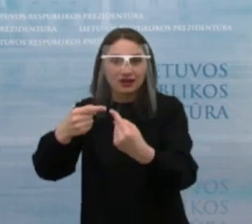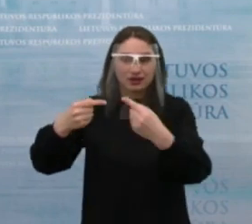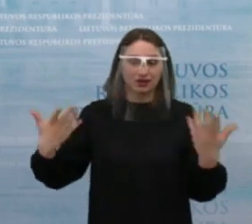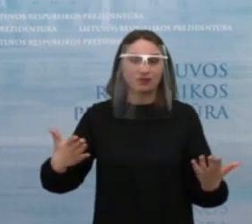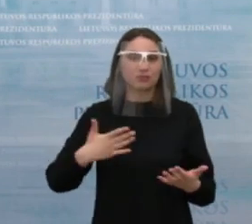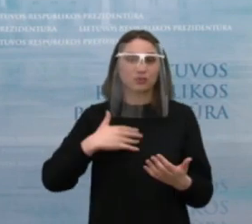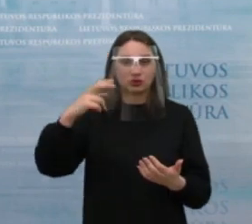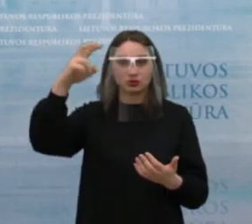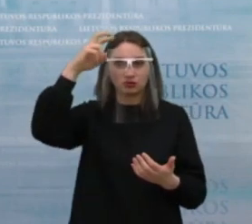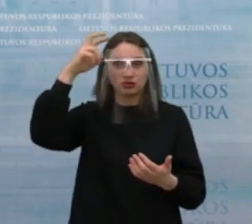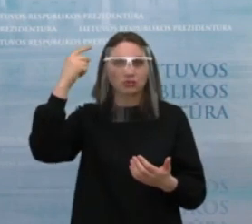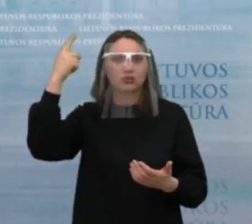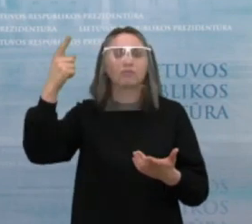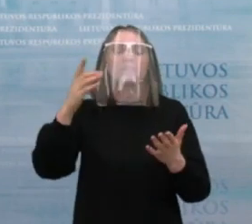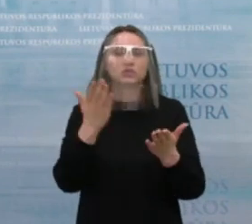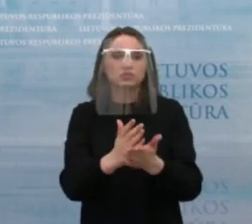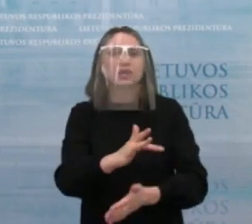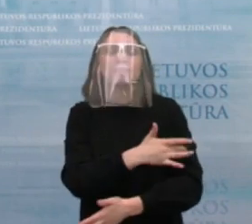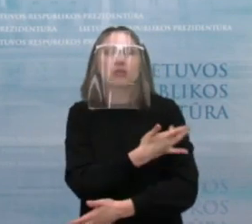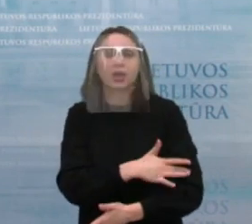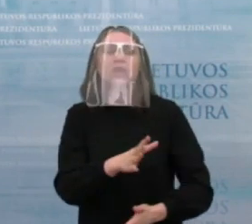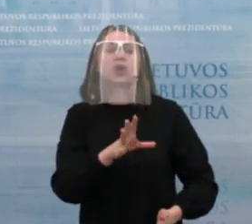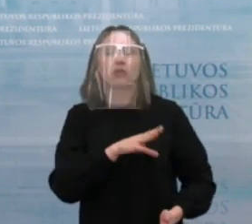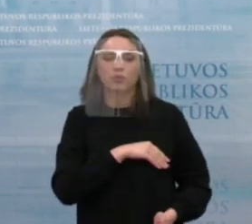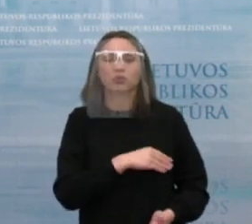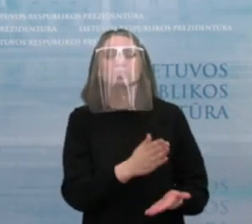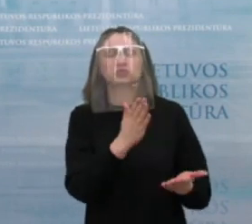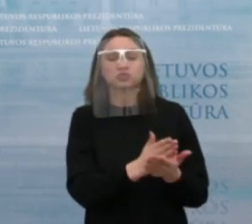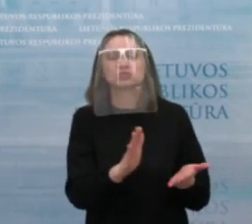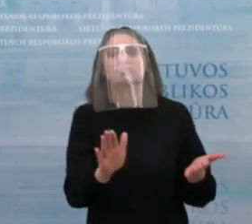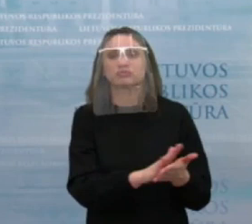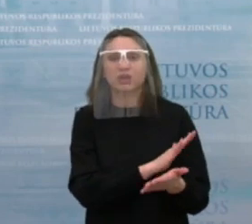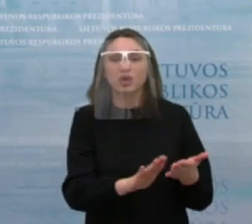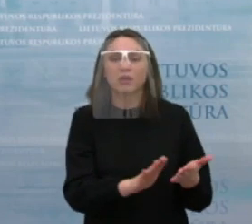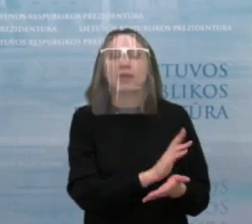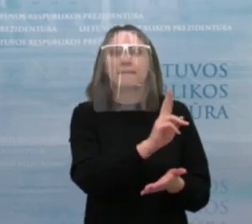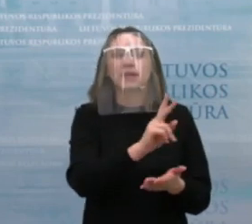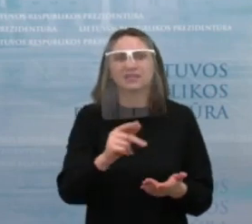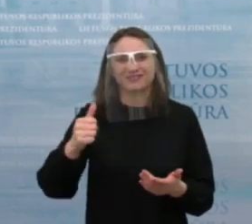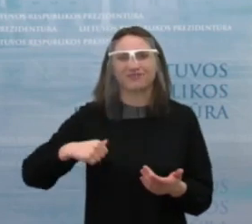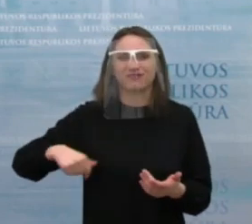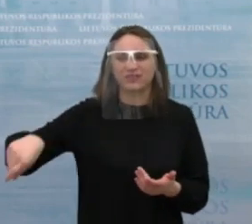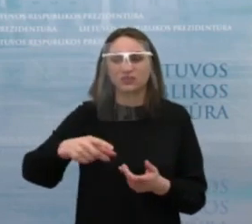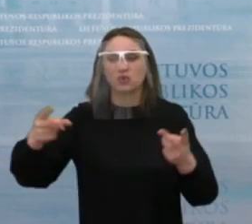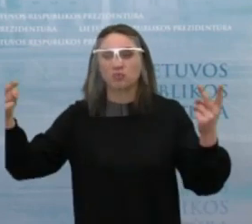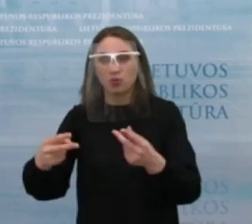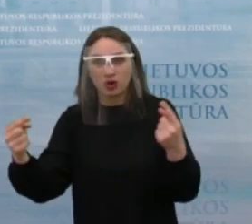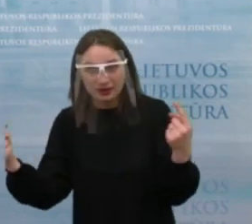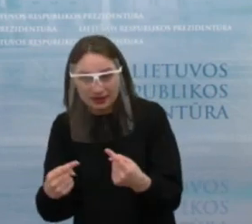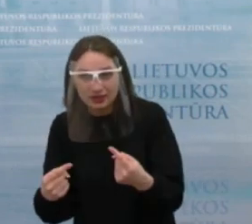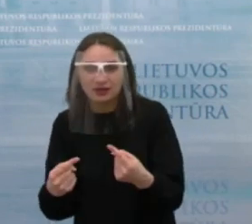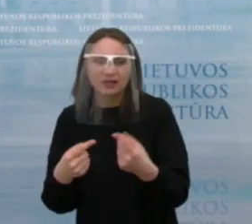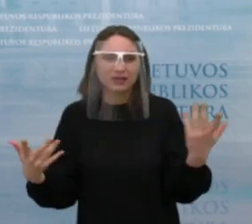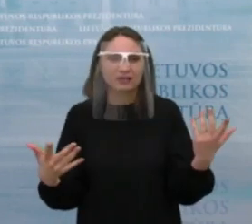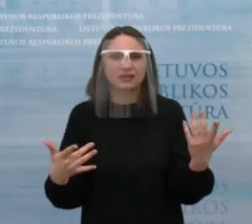kėlė tą tikslą nuo pat pradžios. Kad tos paslaugos, kurios valstybė yra teikiamas, jos turėtų atliepti poreikį. Ne būti rudininės tokios,